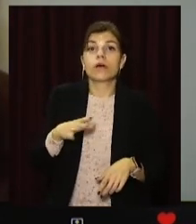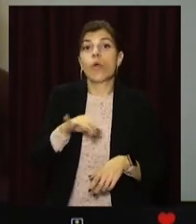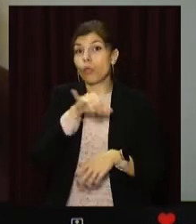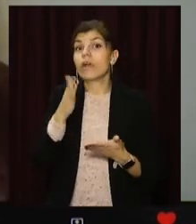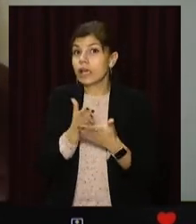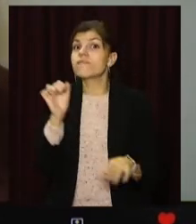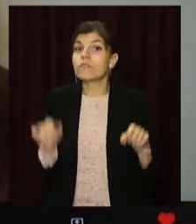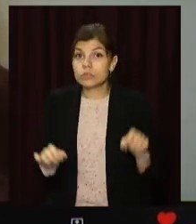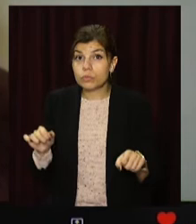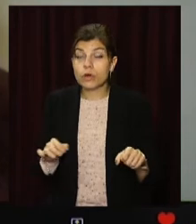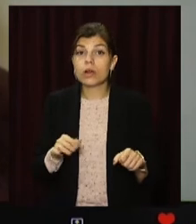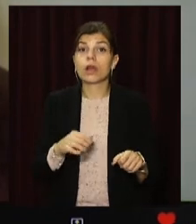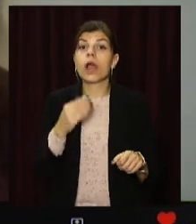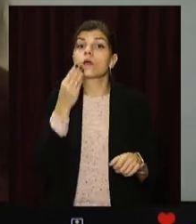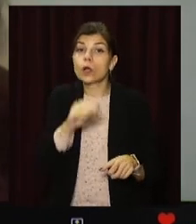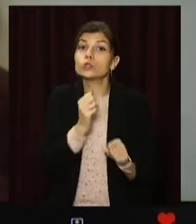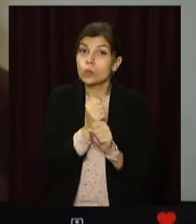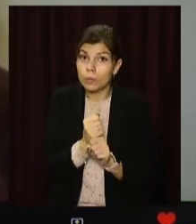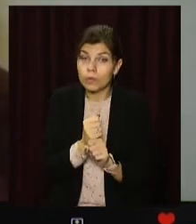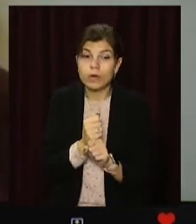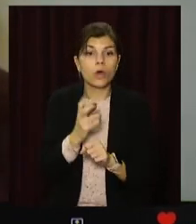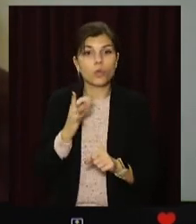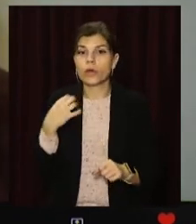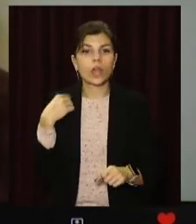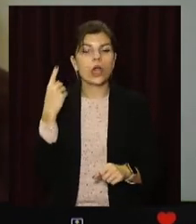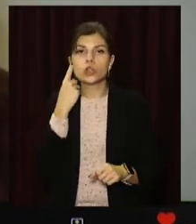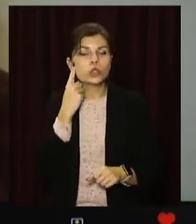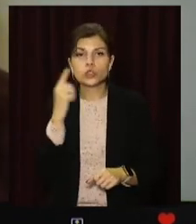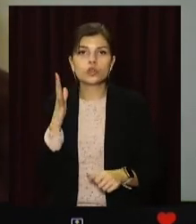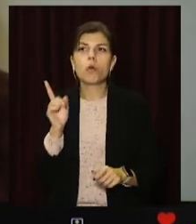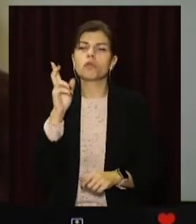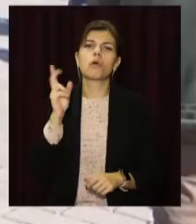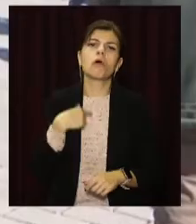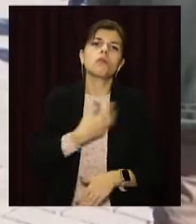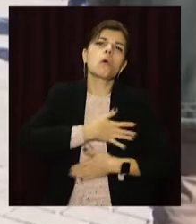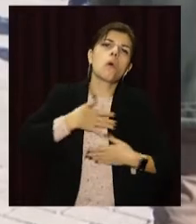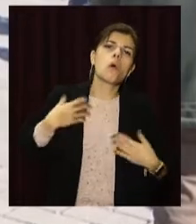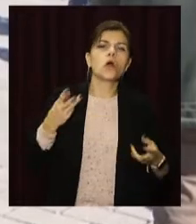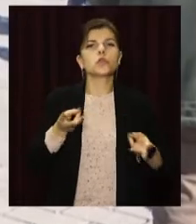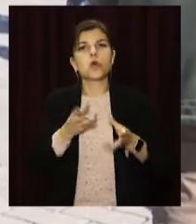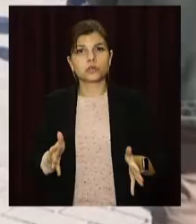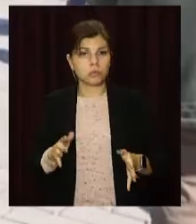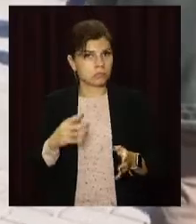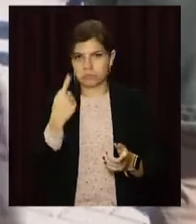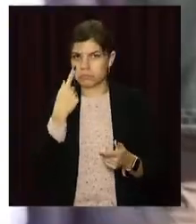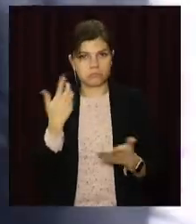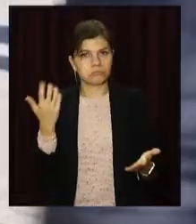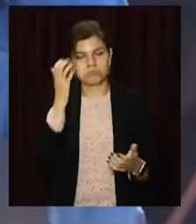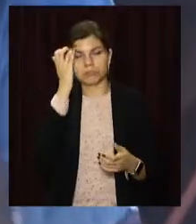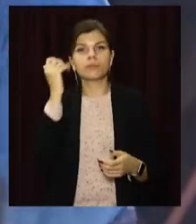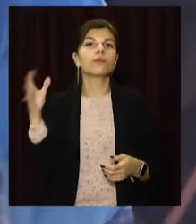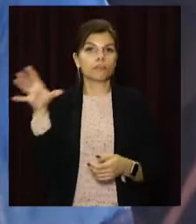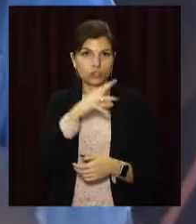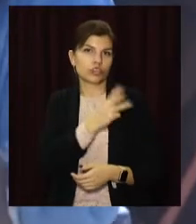можливість краще зробити, але я не чула таке, щоб хтось не хотів, не бажав. Наразі в країні дводозно імунізовані